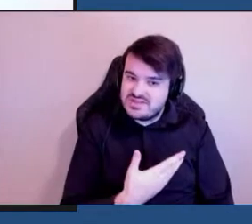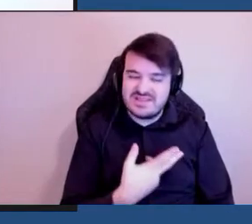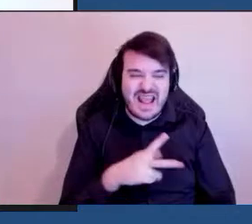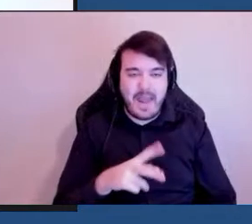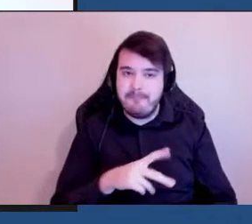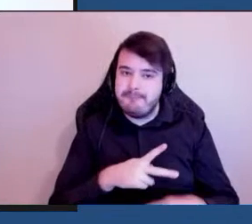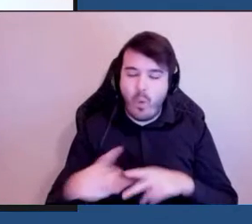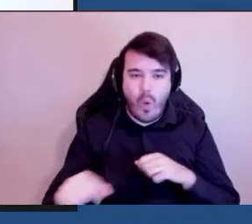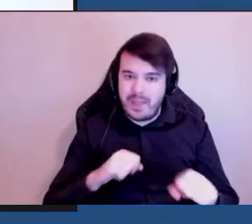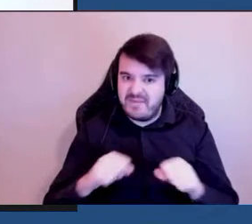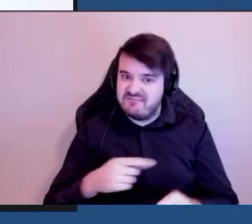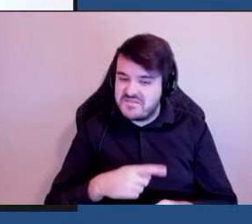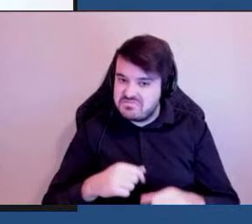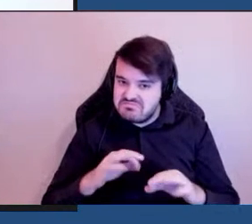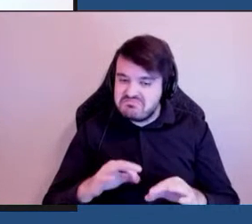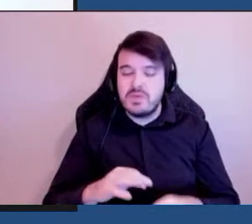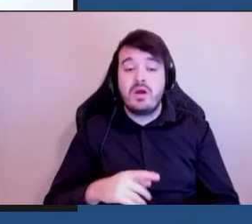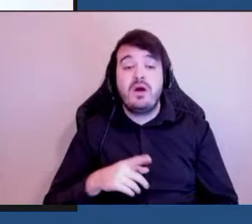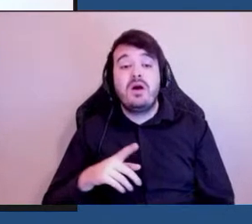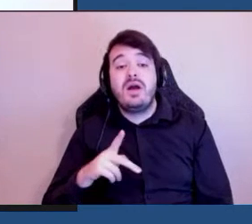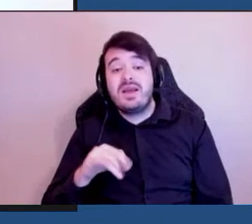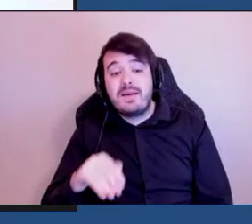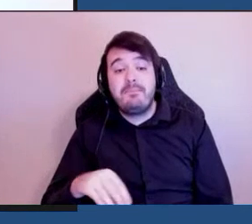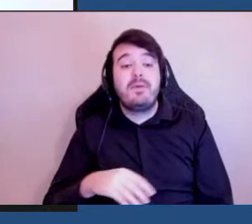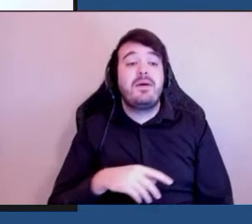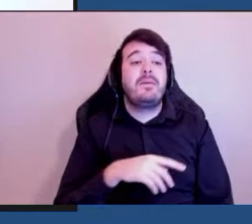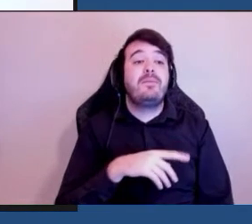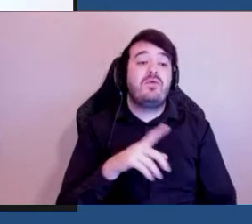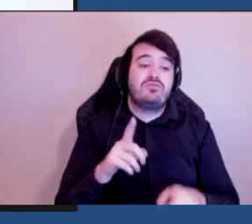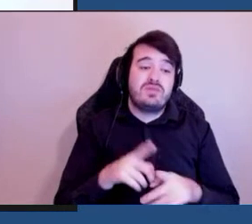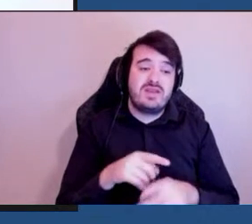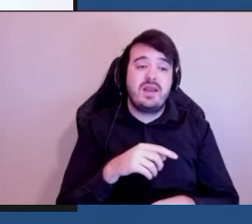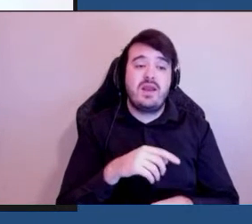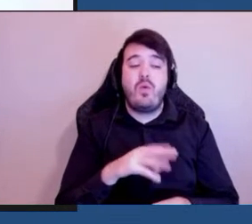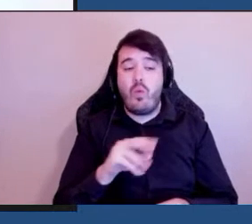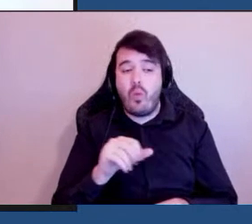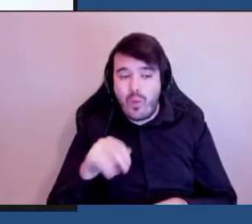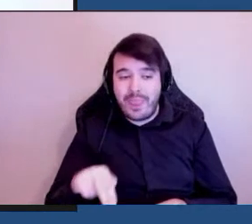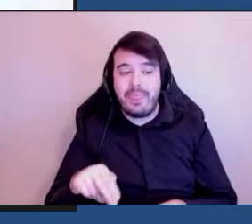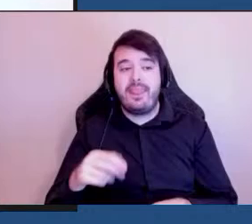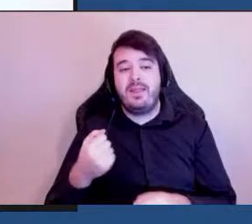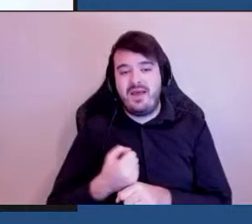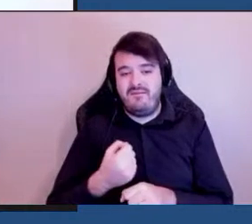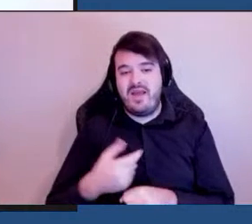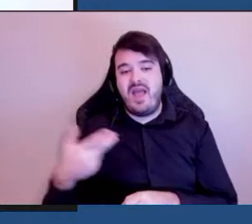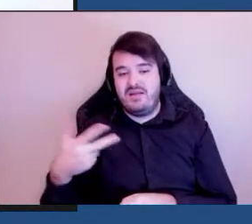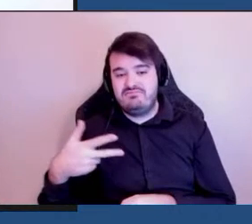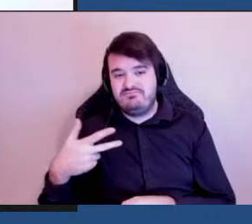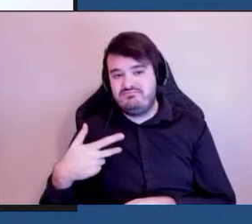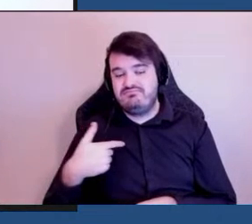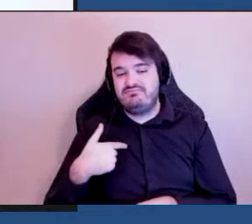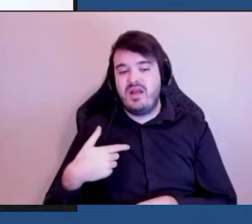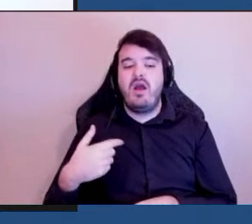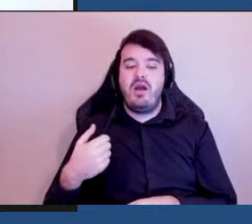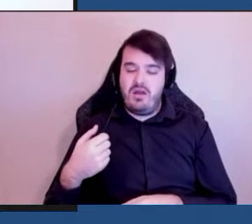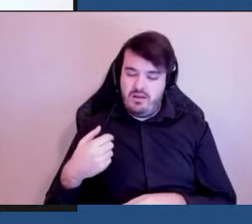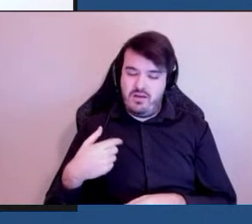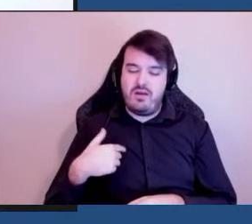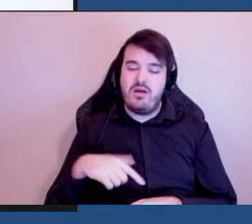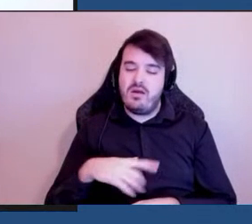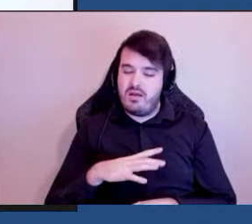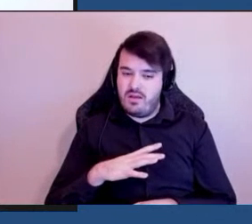Kim et Wayne aussi travaillent avec nous. Kim Wayne et moi-même nous avons